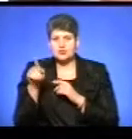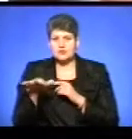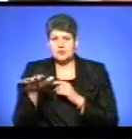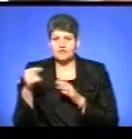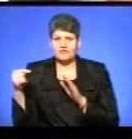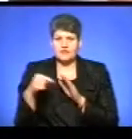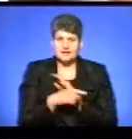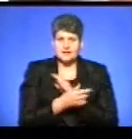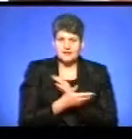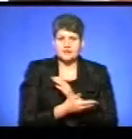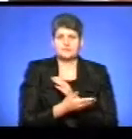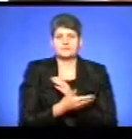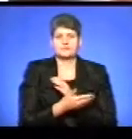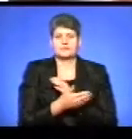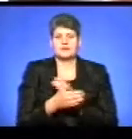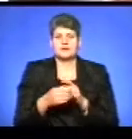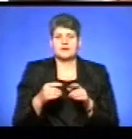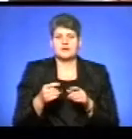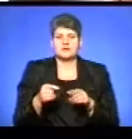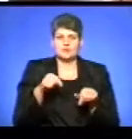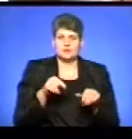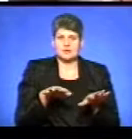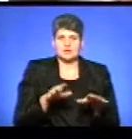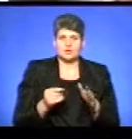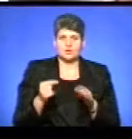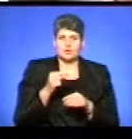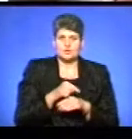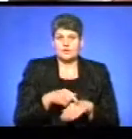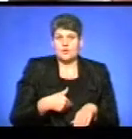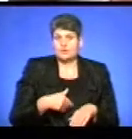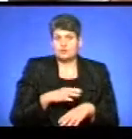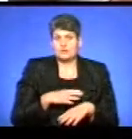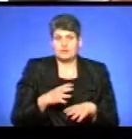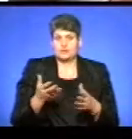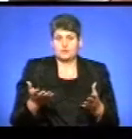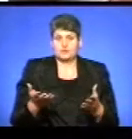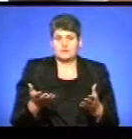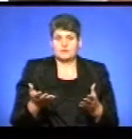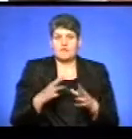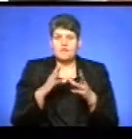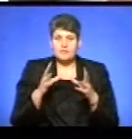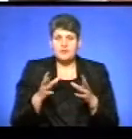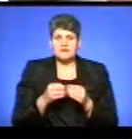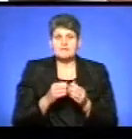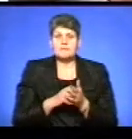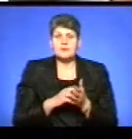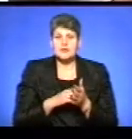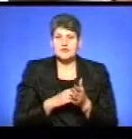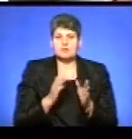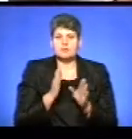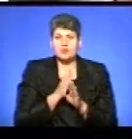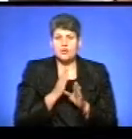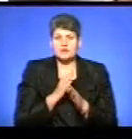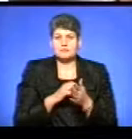і добратися на цю територію, де голоду не було. Тобто, в принципі, погодних